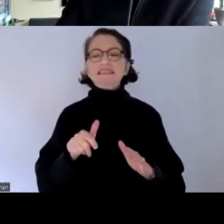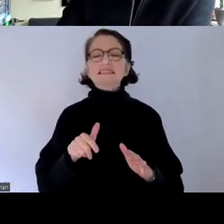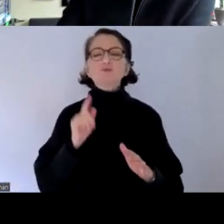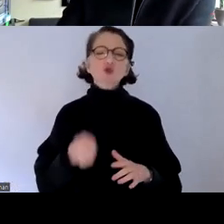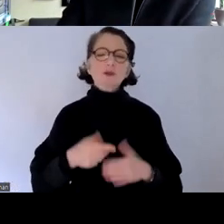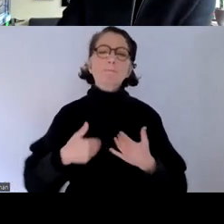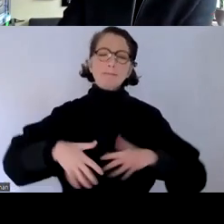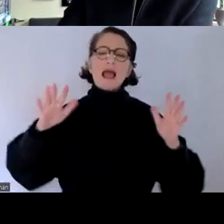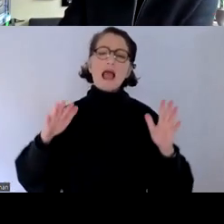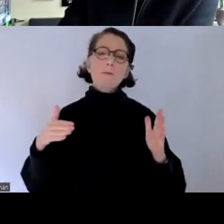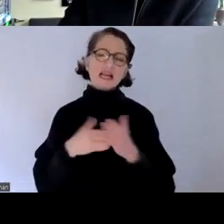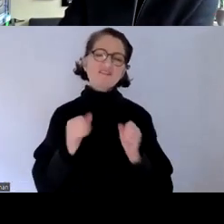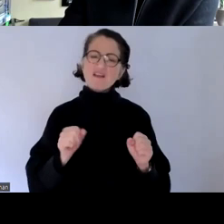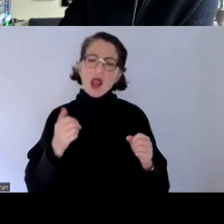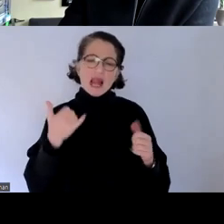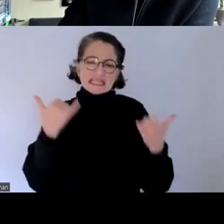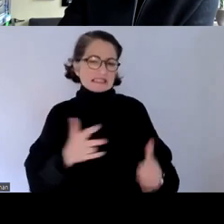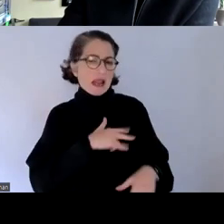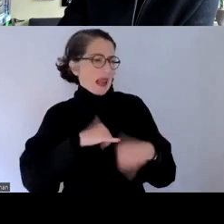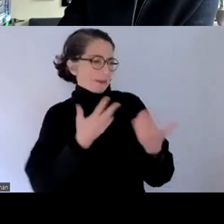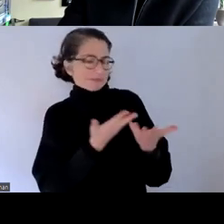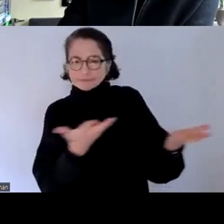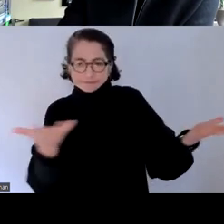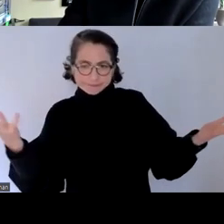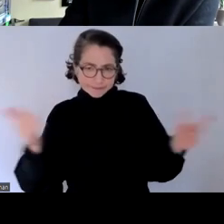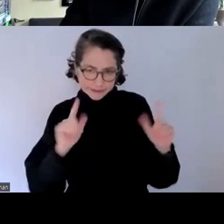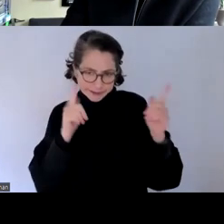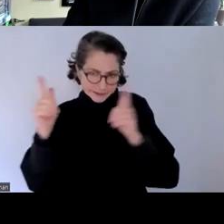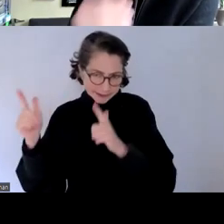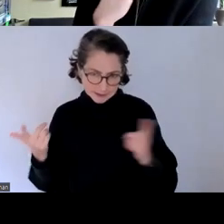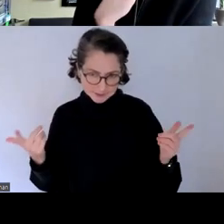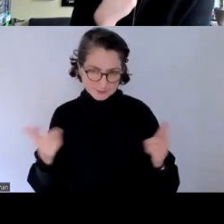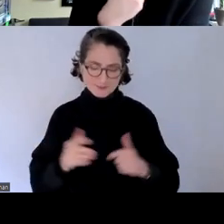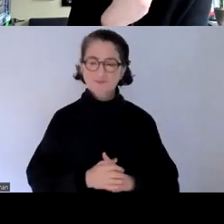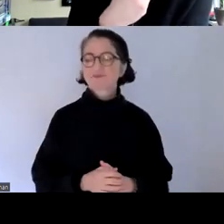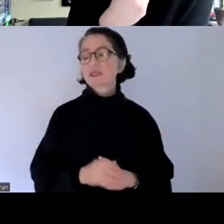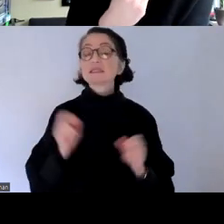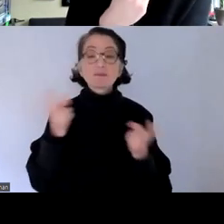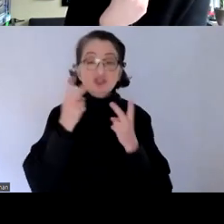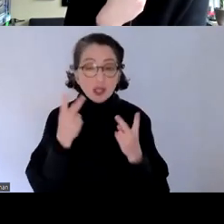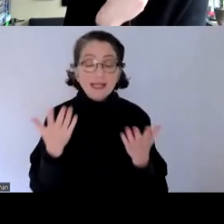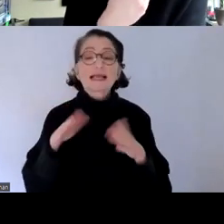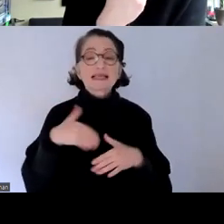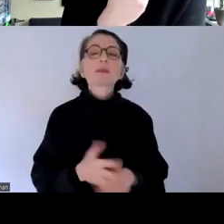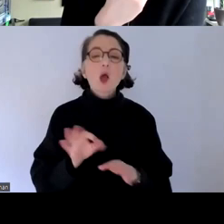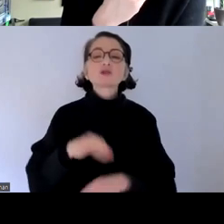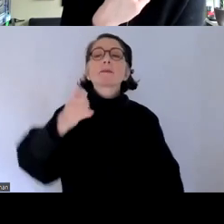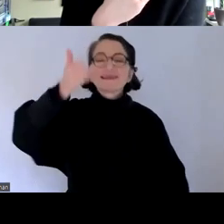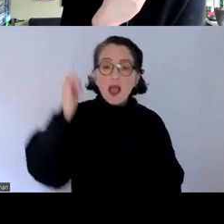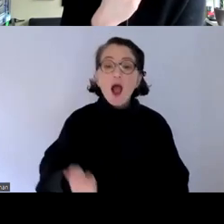barrierefreiheit komplett stattfinden und natürlich nichtsdestotrotz es gibt ausnahmen ja